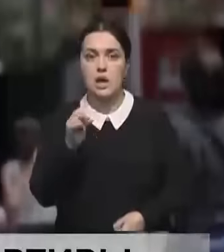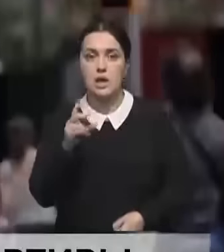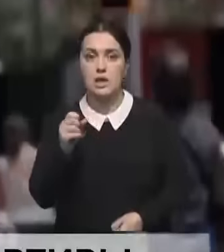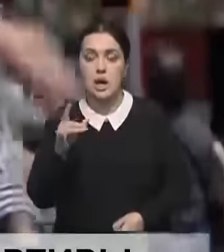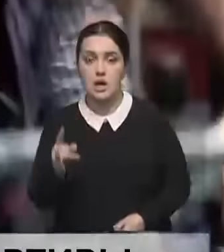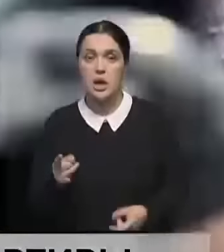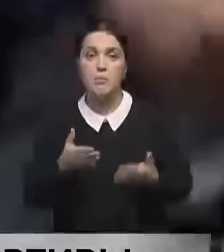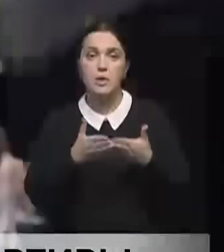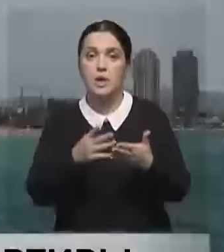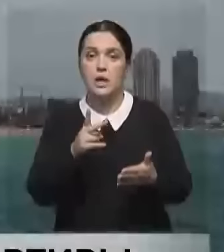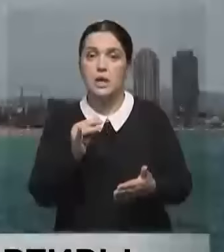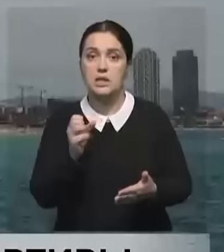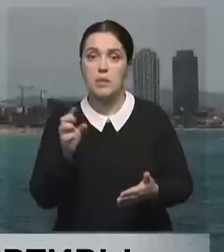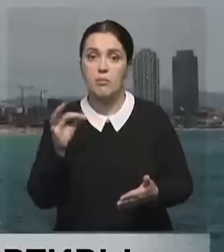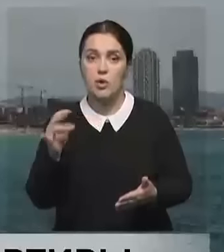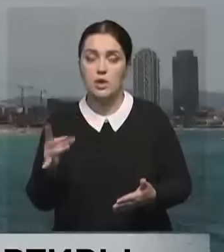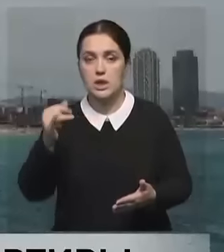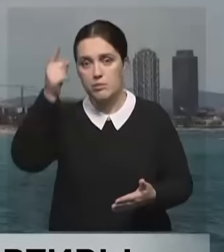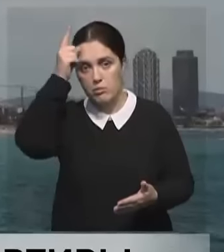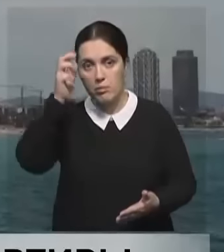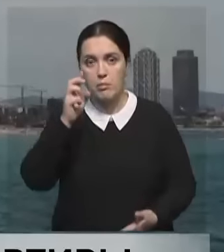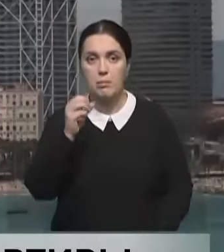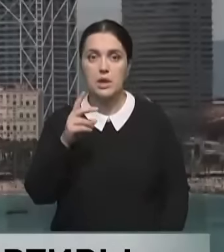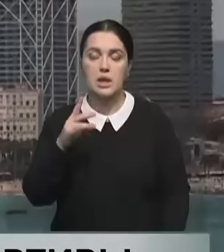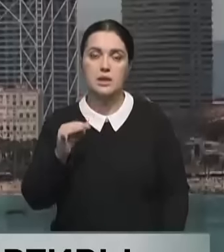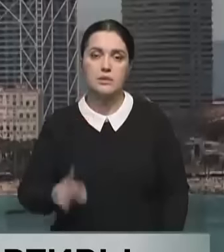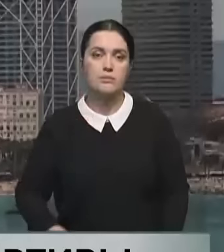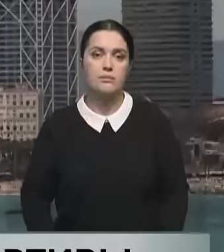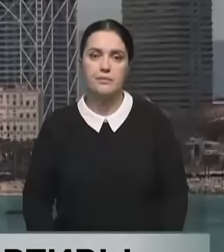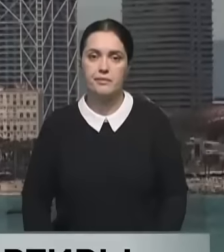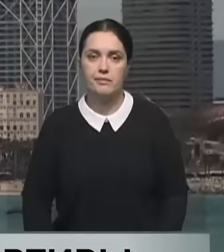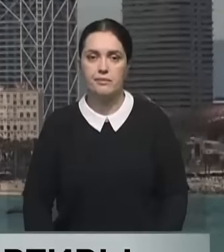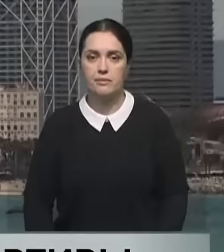Канарских островах, в португальском Лиссабоне и в немецком Берлине.